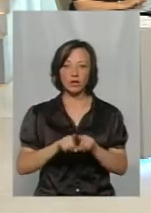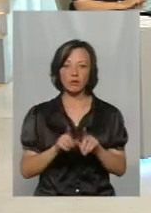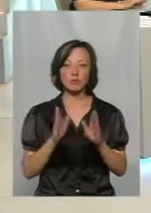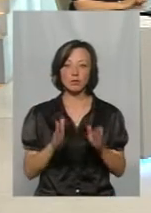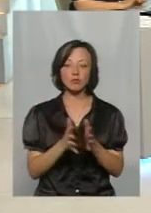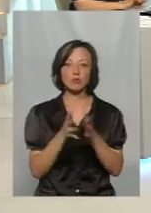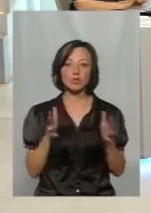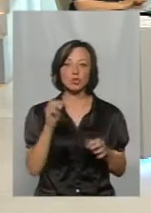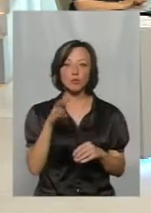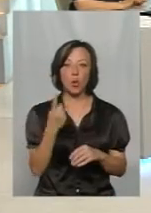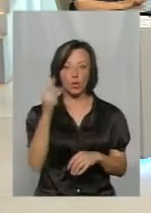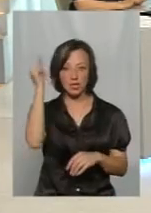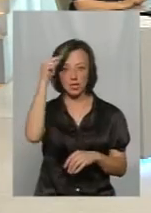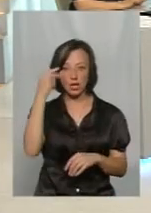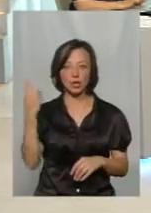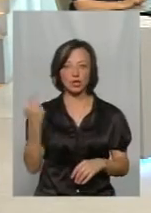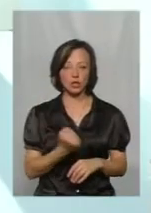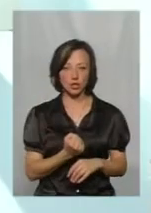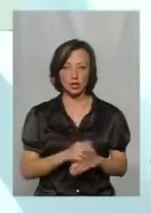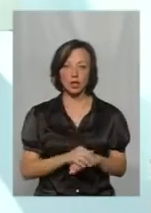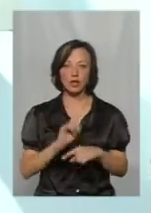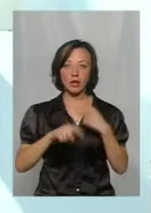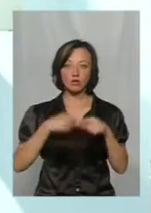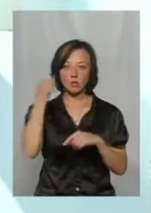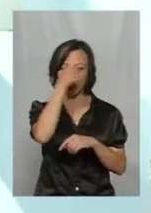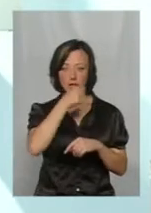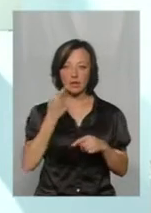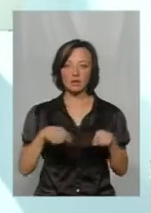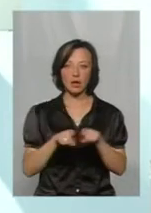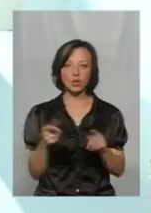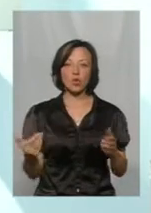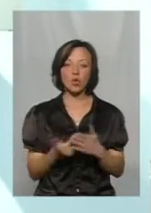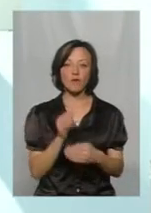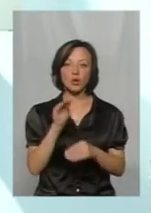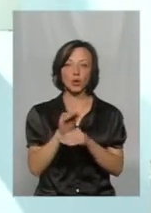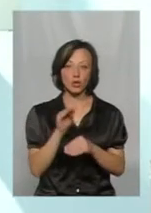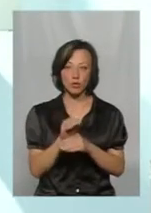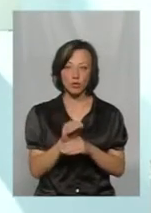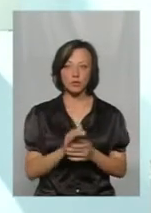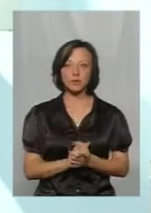по якому буде більше, ніж одне заняття на тиждень. На наступний рік це теж таке новий, додатковий.